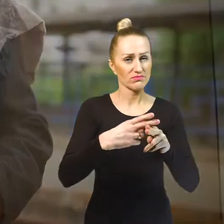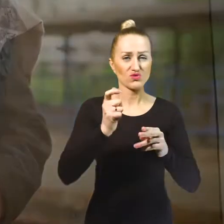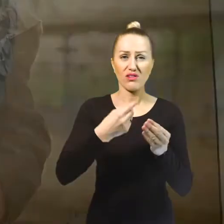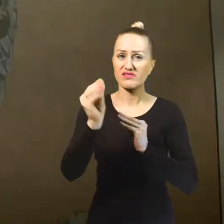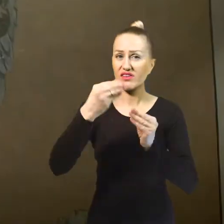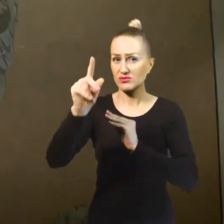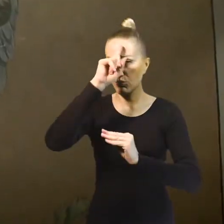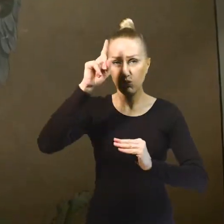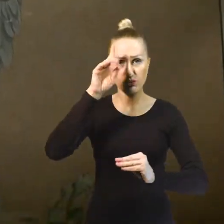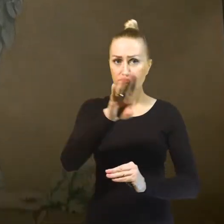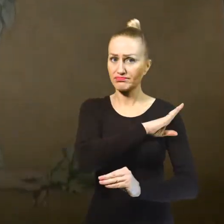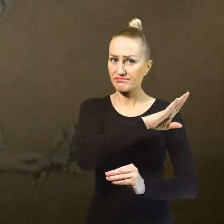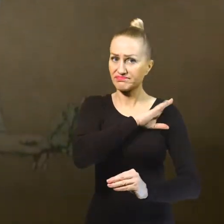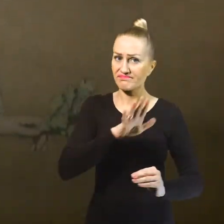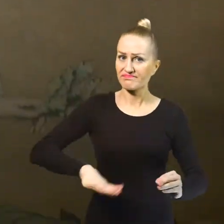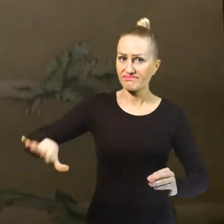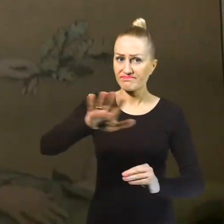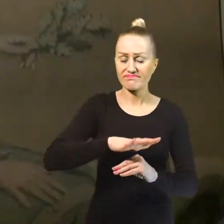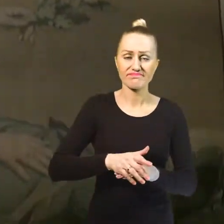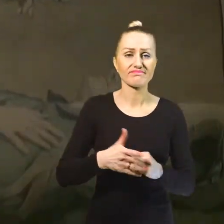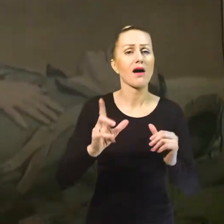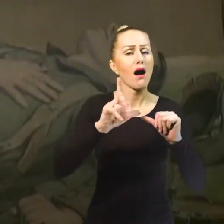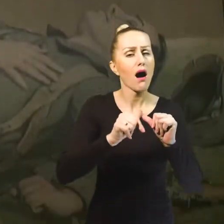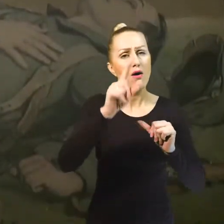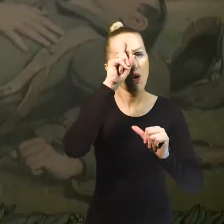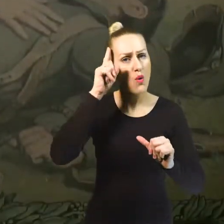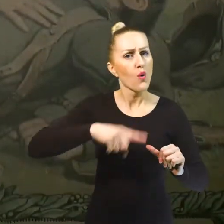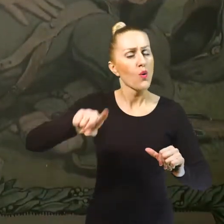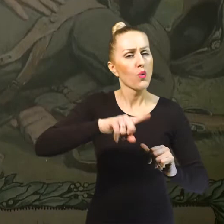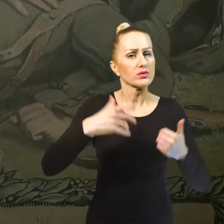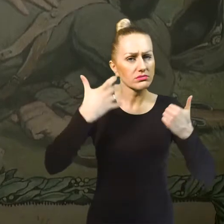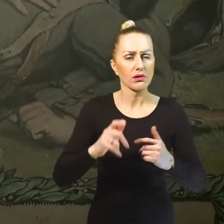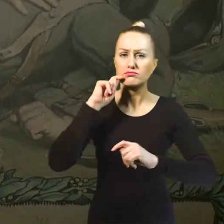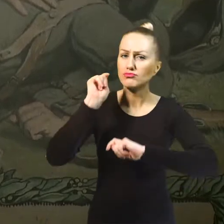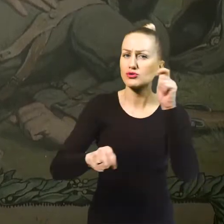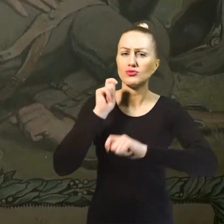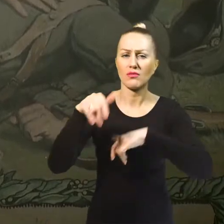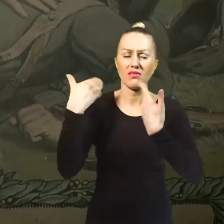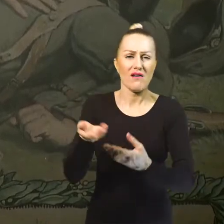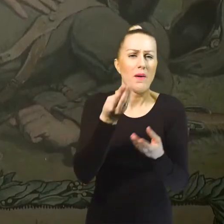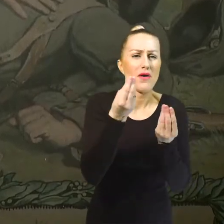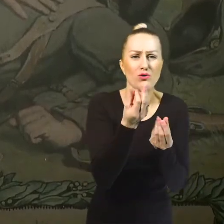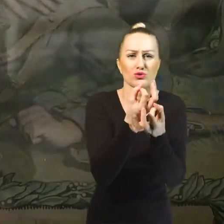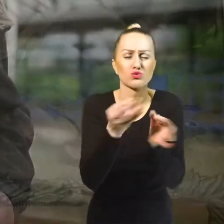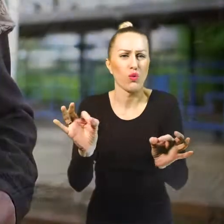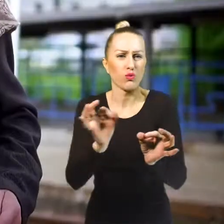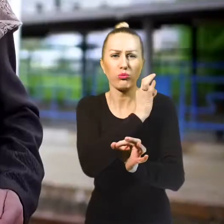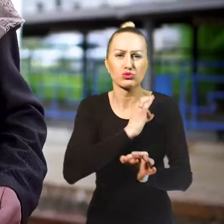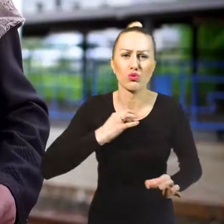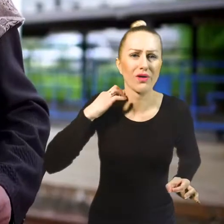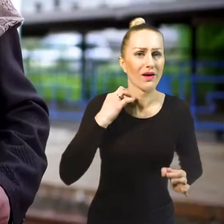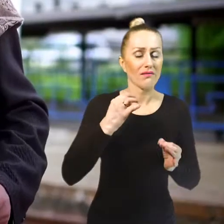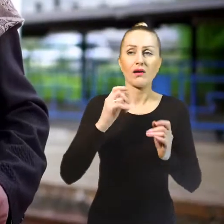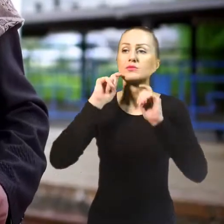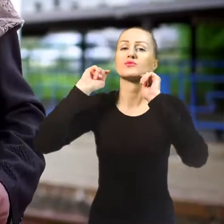ofiar wśród miejskiej społeczności. Mimo to mieszkańcy Szczodrze oddawali swoje oszczędności, pieniądze, złoto, biżuterię,